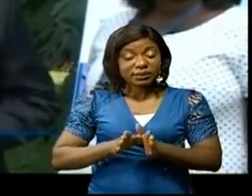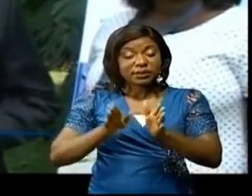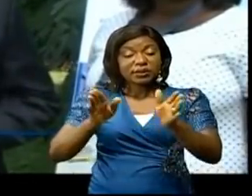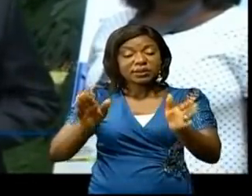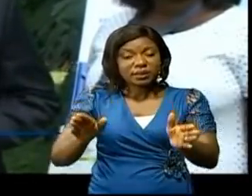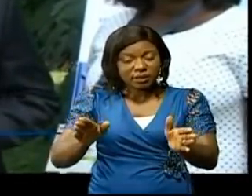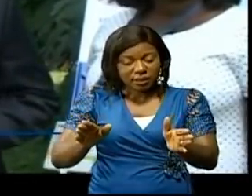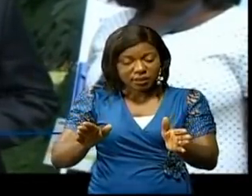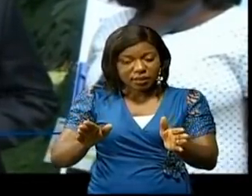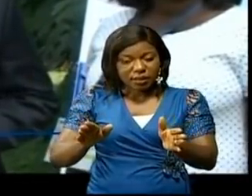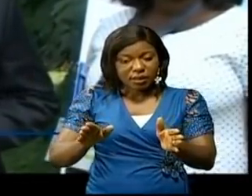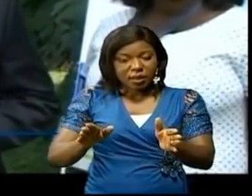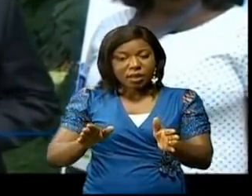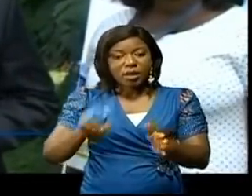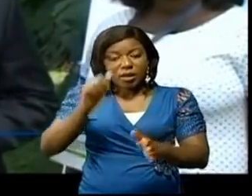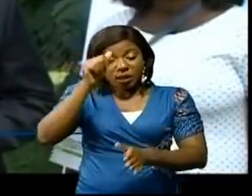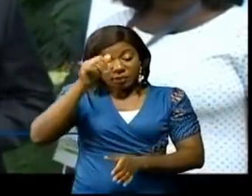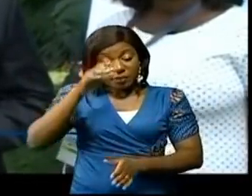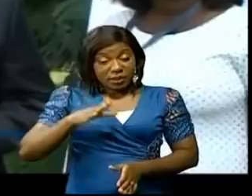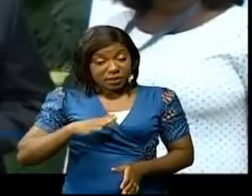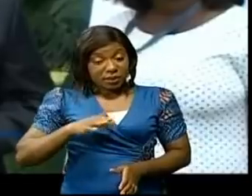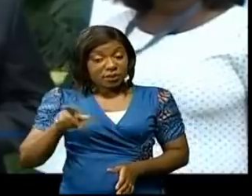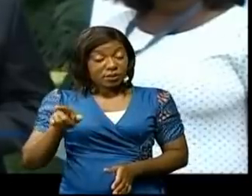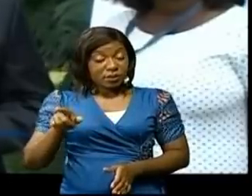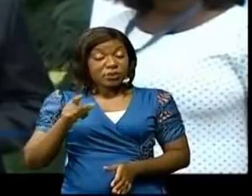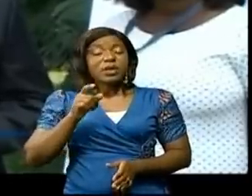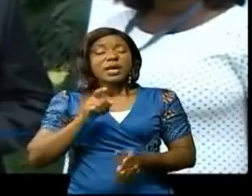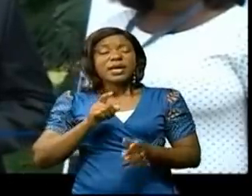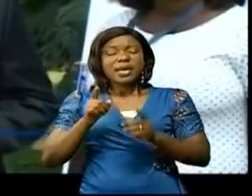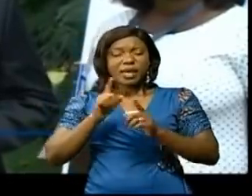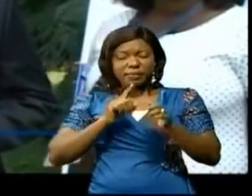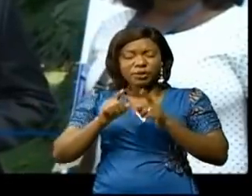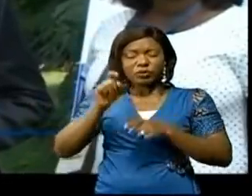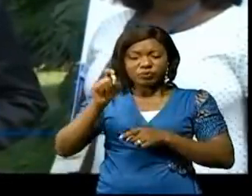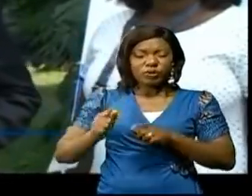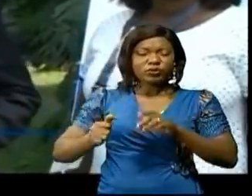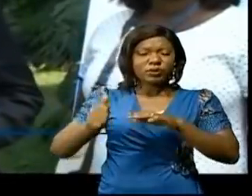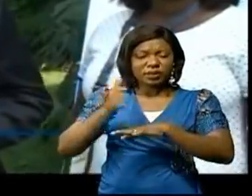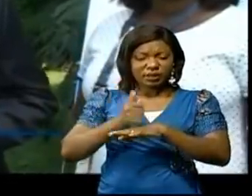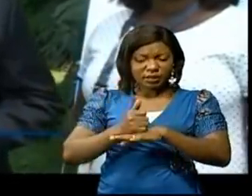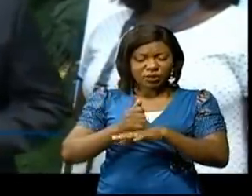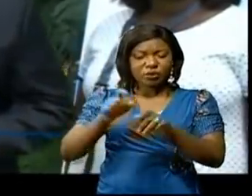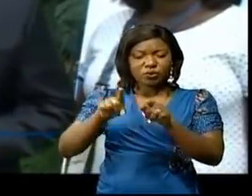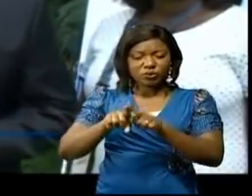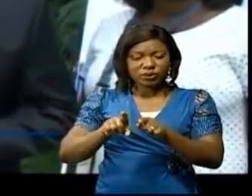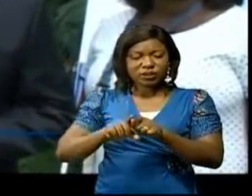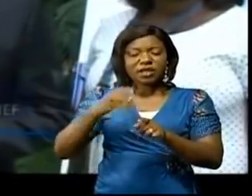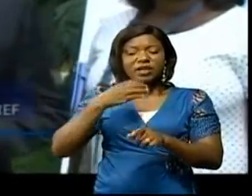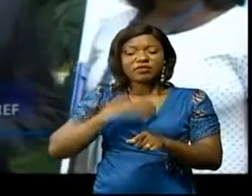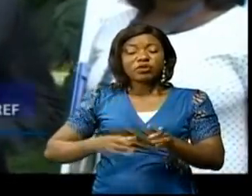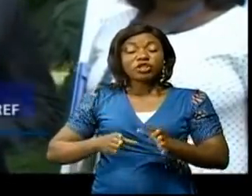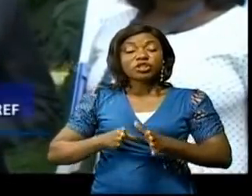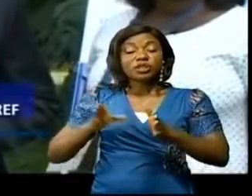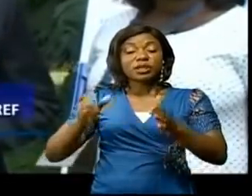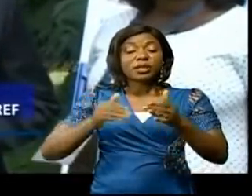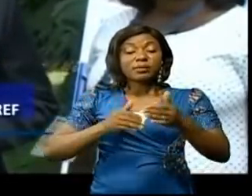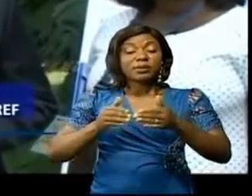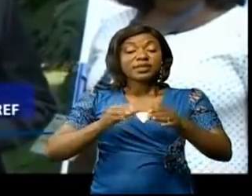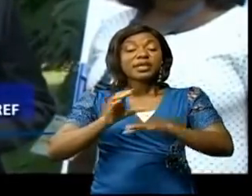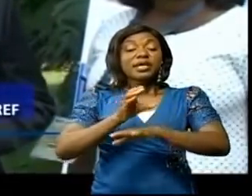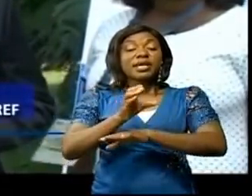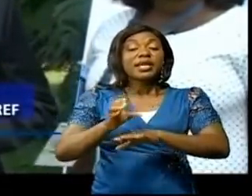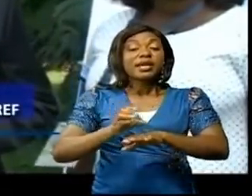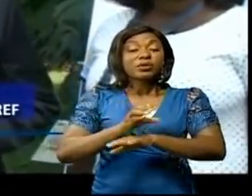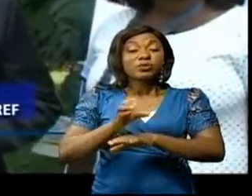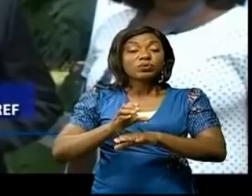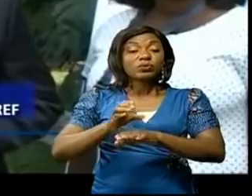M. Adler, qui sous la bêtise cahier, avocat général près de la cour de cassation, a lancé, il